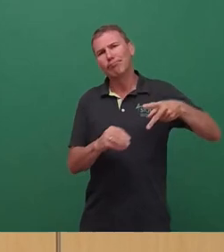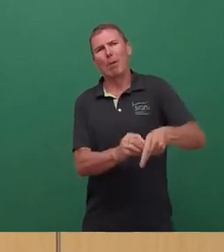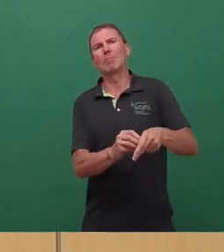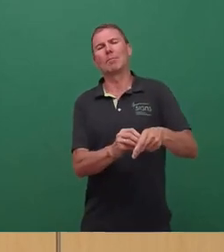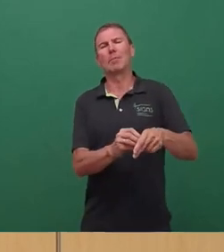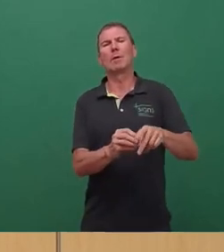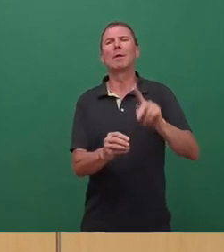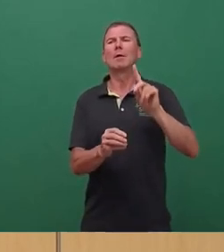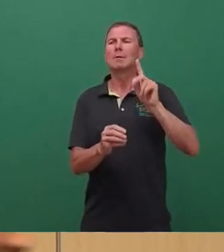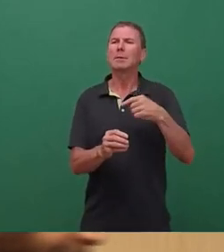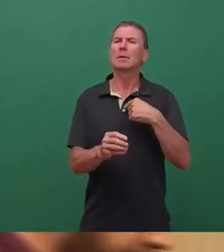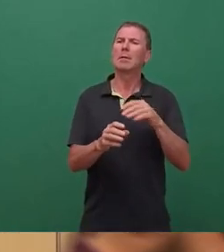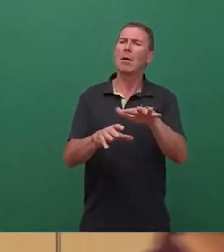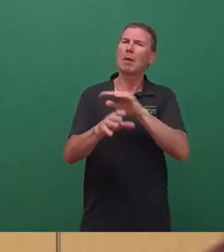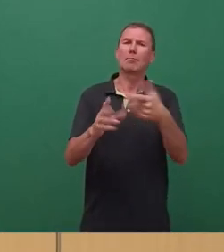richtig. Vielen Dank.